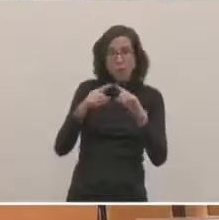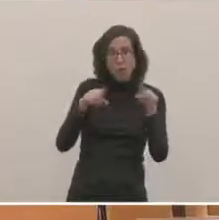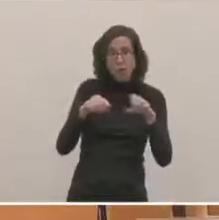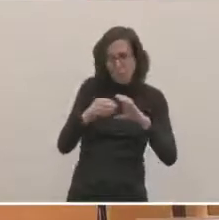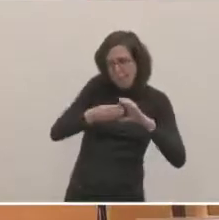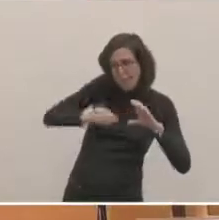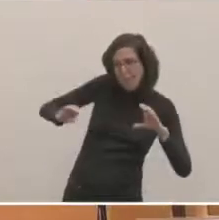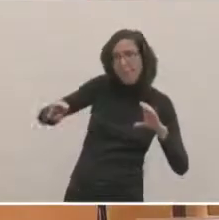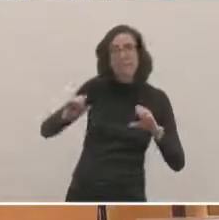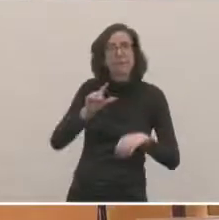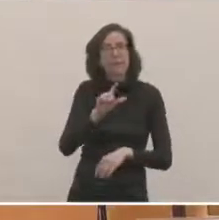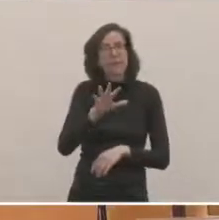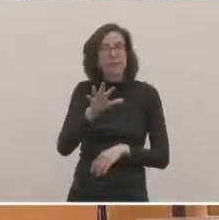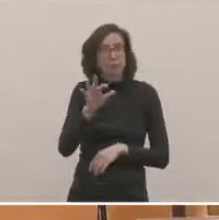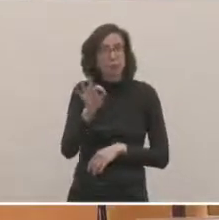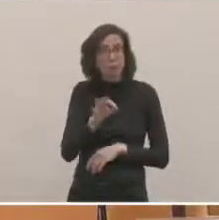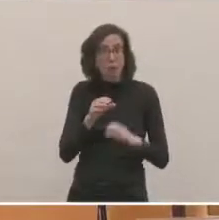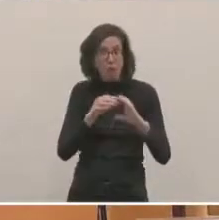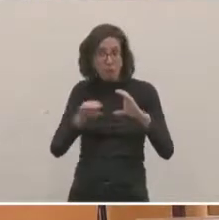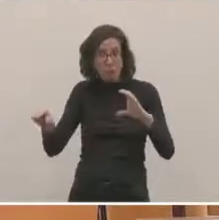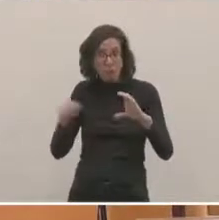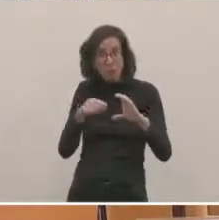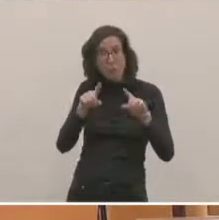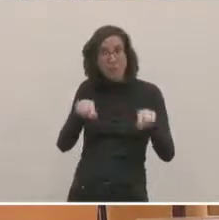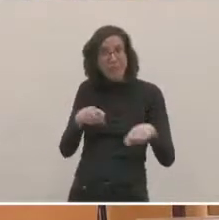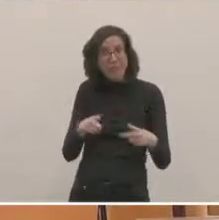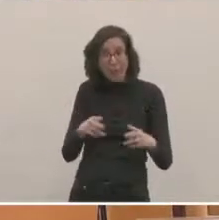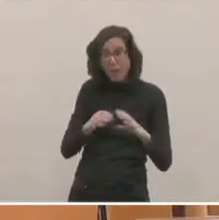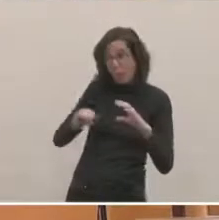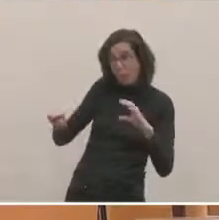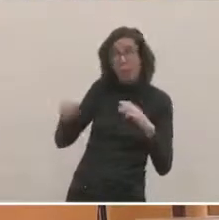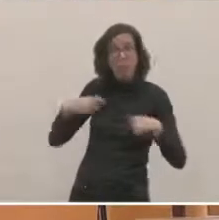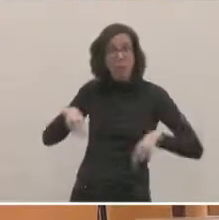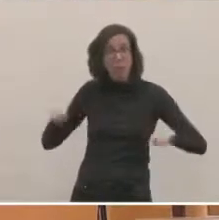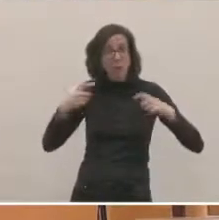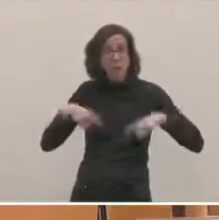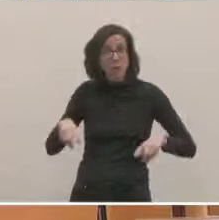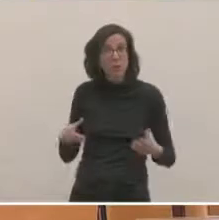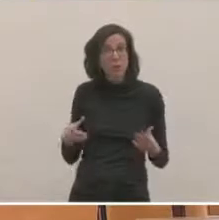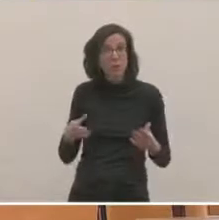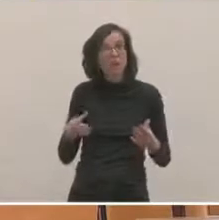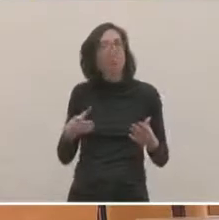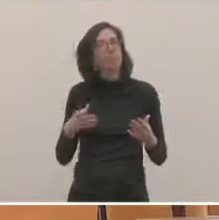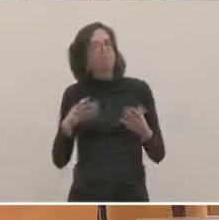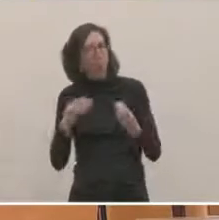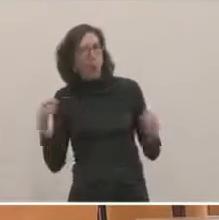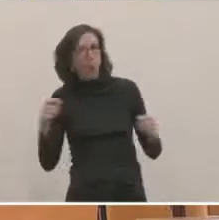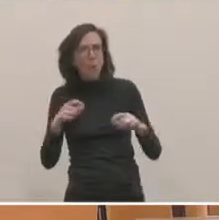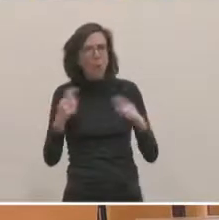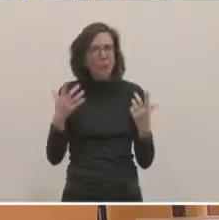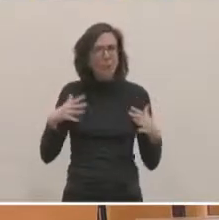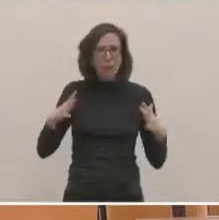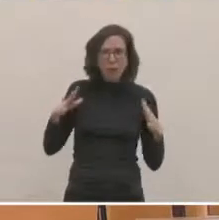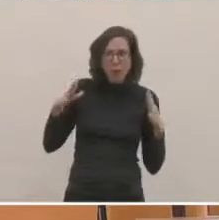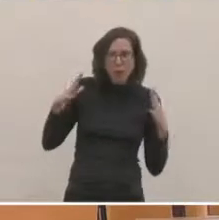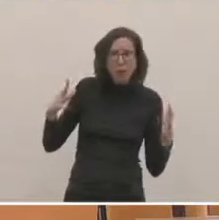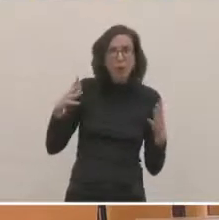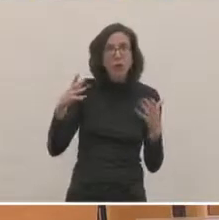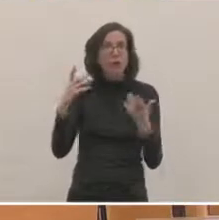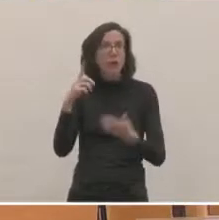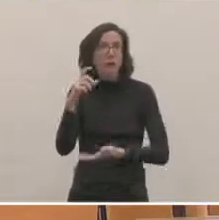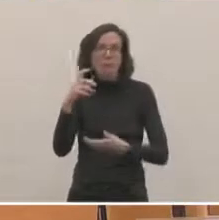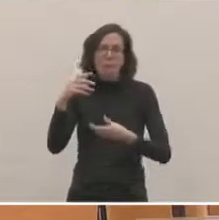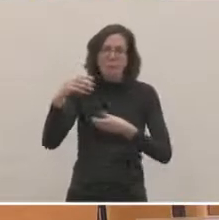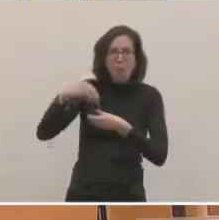par les collectivités locales. Certaines d'entre nous sont engagées dans des politiques d'économie d'eau et qui doivent se traduire dans les